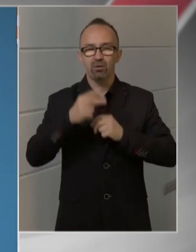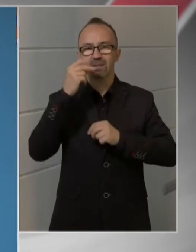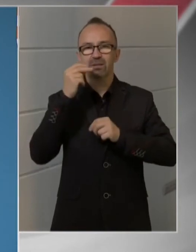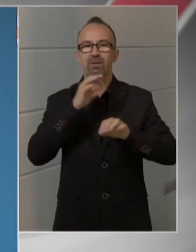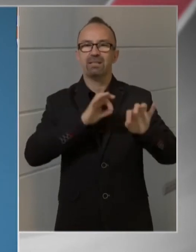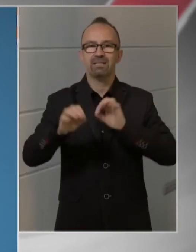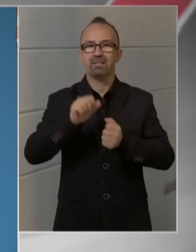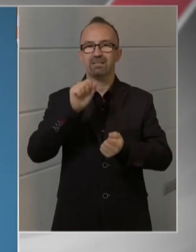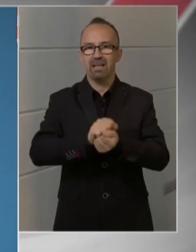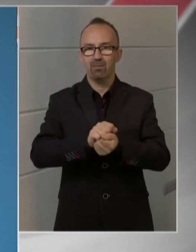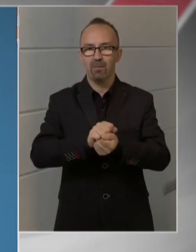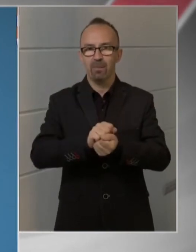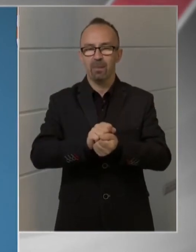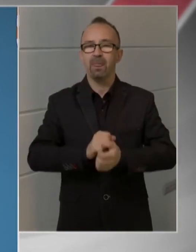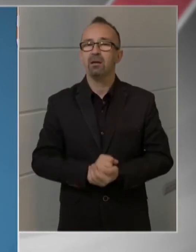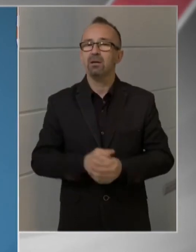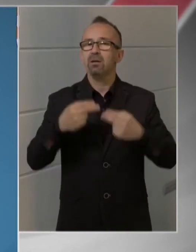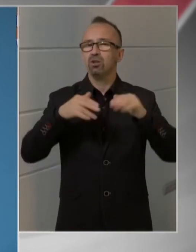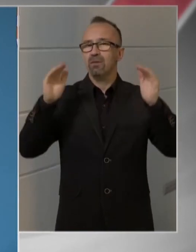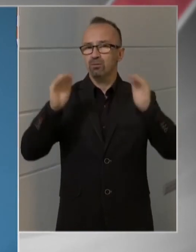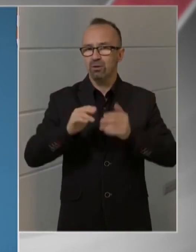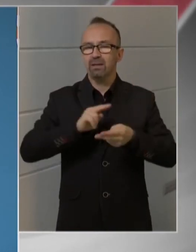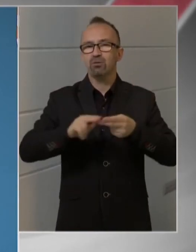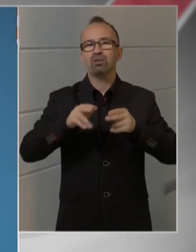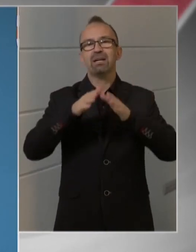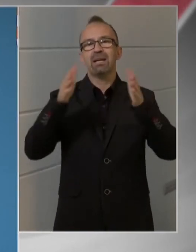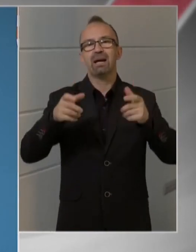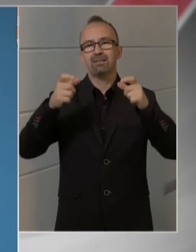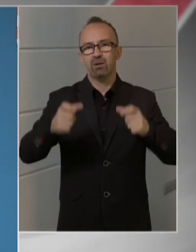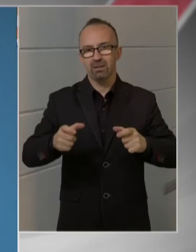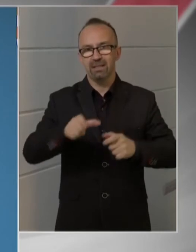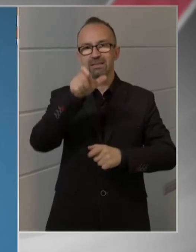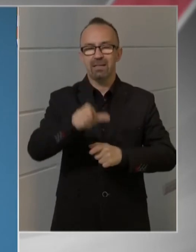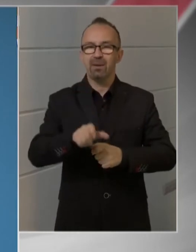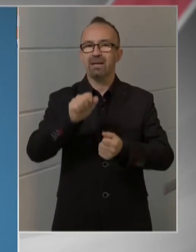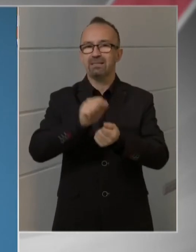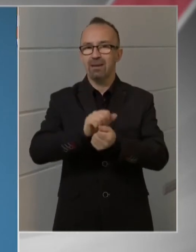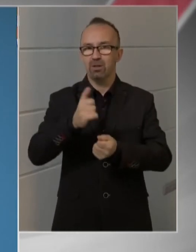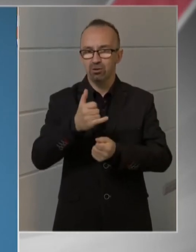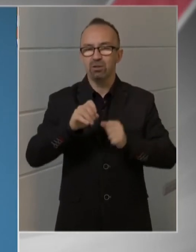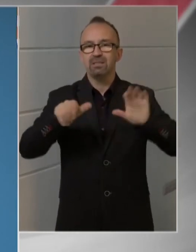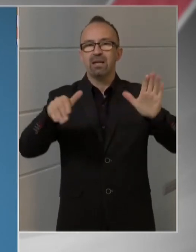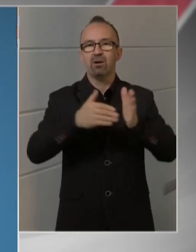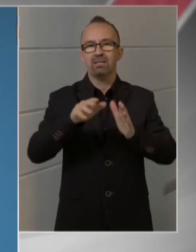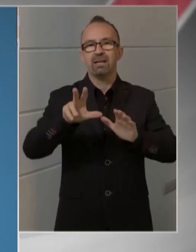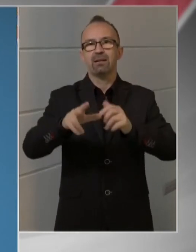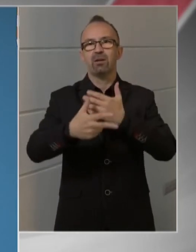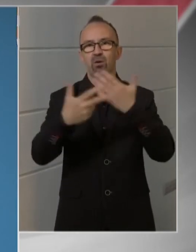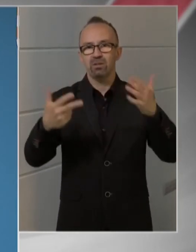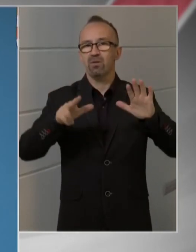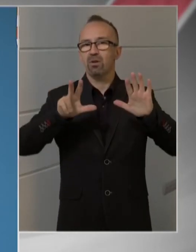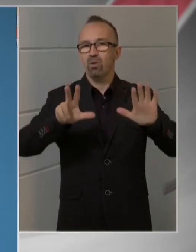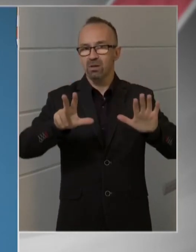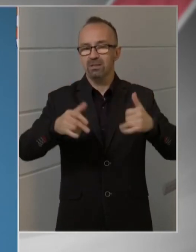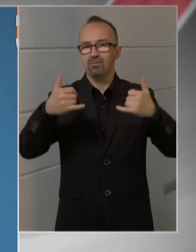rendőrintézkedéseink száma. Tovább csökkent a hatósági házi karanténban lévő személyek létszáma, 16.088